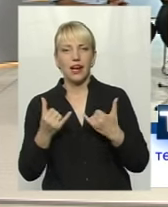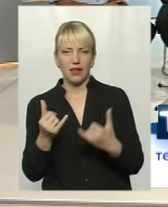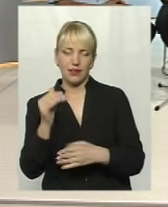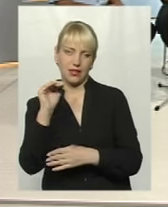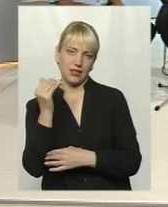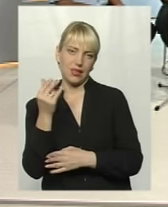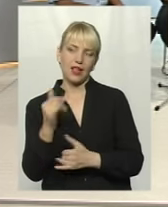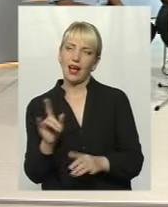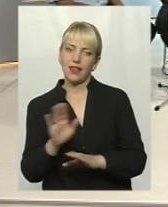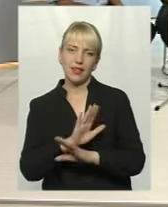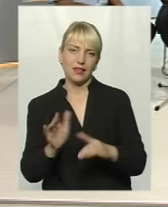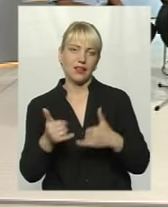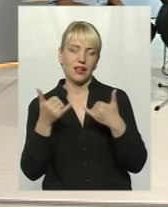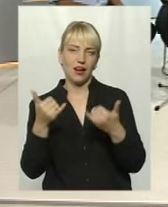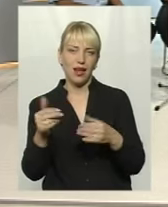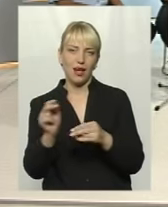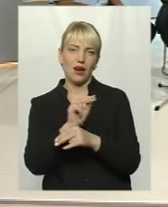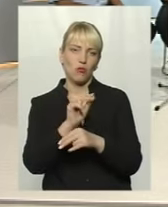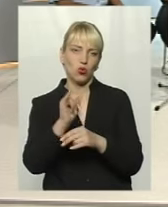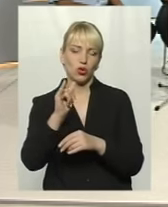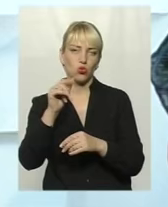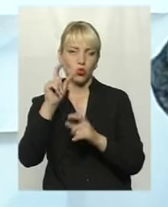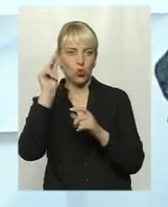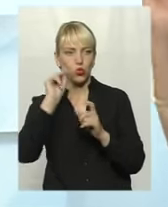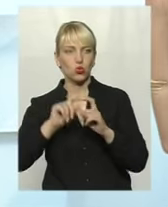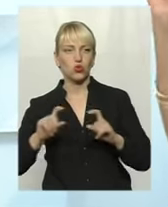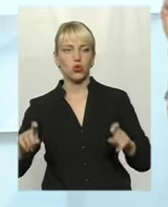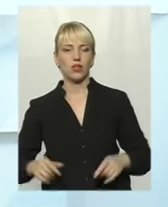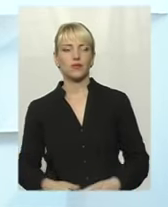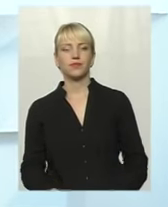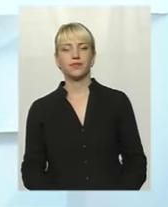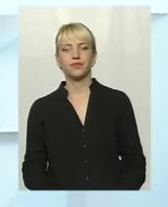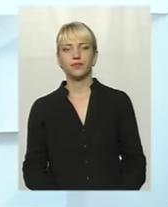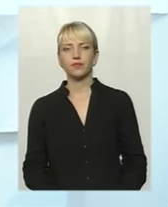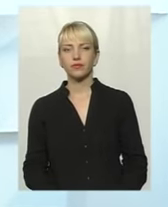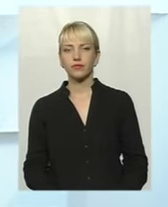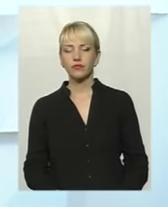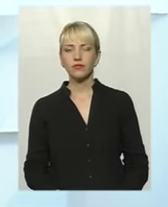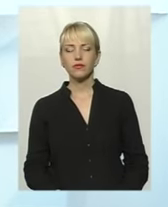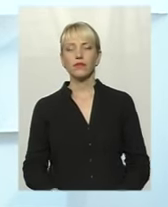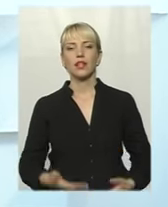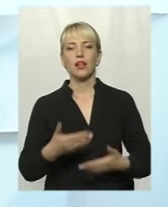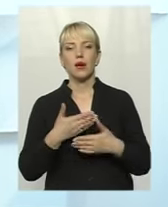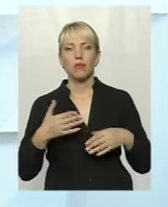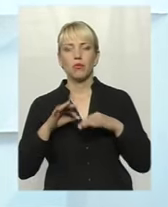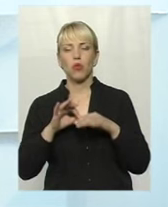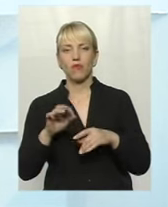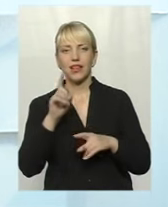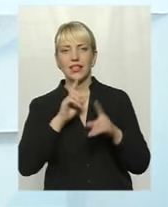знаю, ремонт, а всього остального навколо дитини. Я з вами абсолютно поводжуюсь. З цього приводу ми провели сесію в